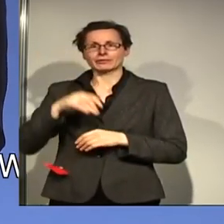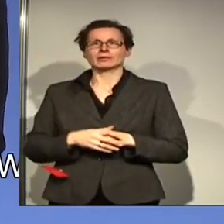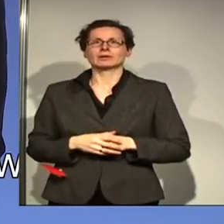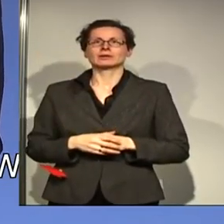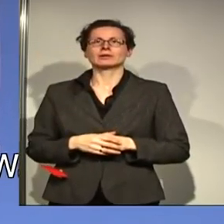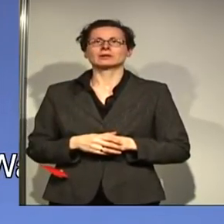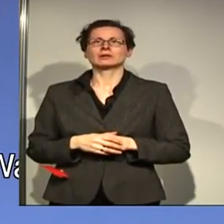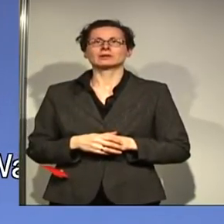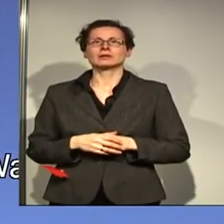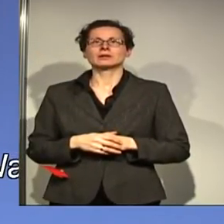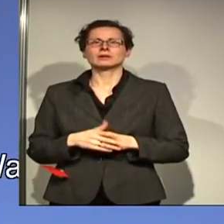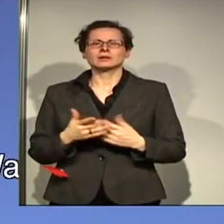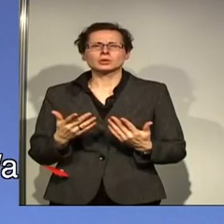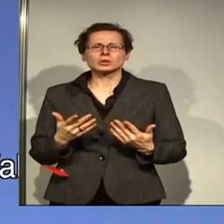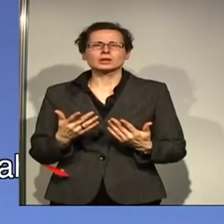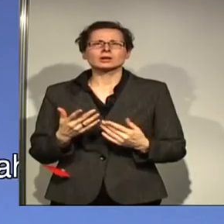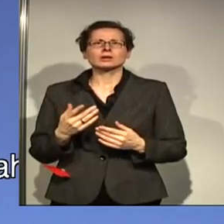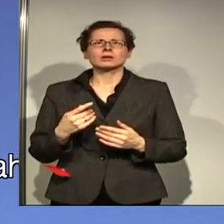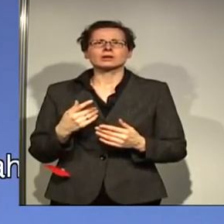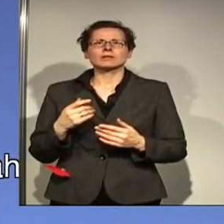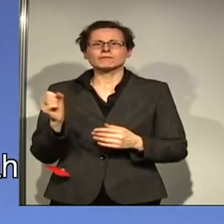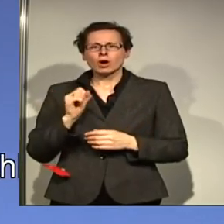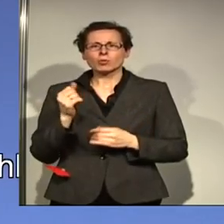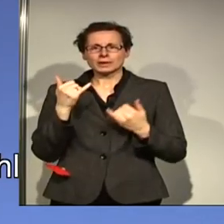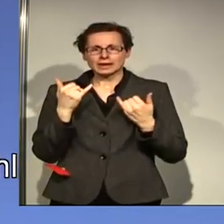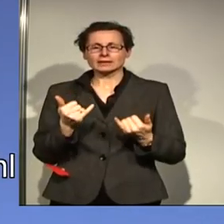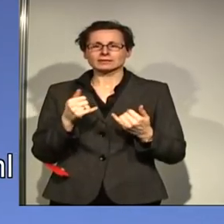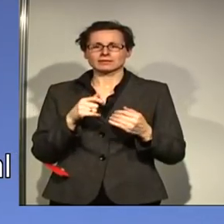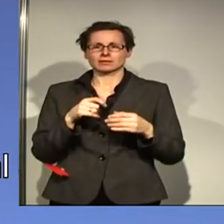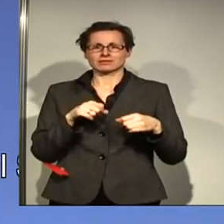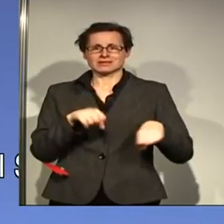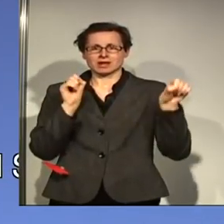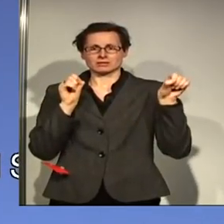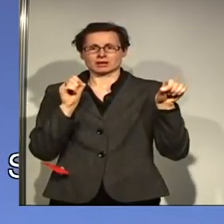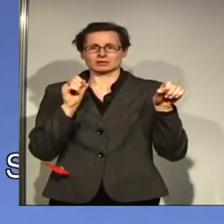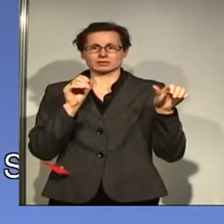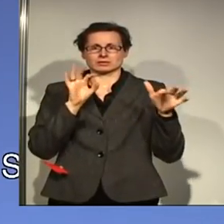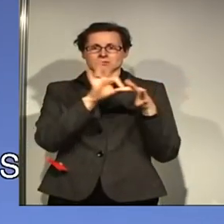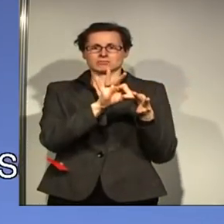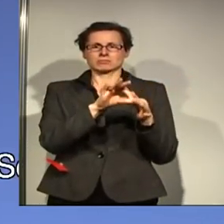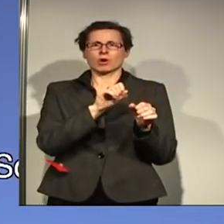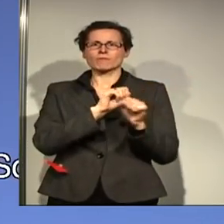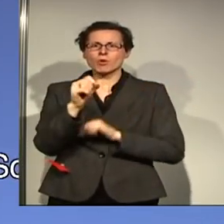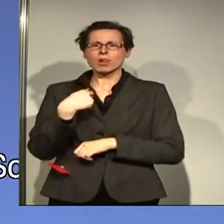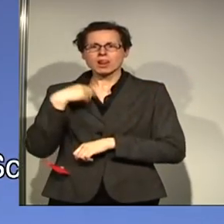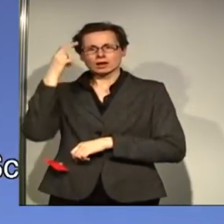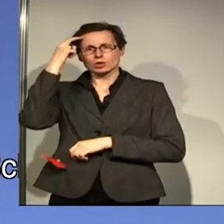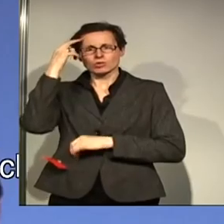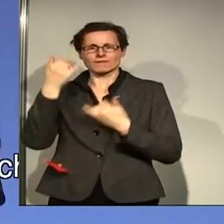Und wie es mich dann letztlich in die Arme der Niedersachsen-Connection getrieben hat, wo ich doch eine so kluge Frau sein soll.